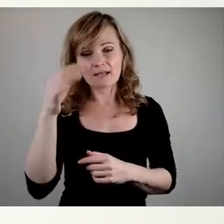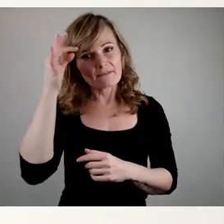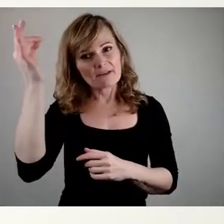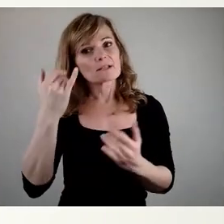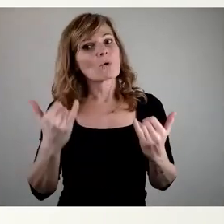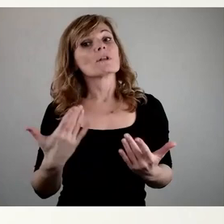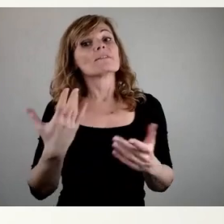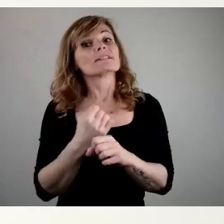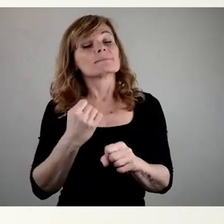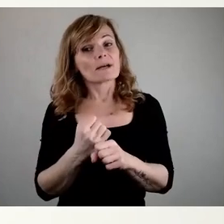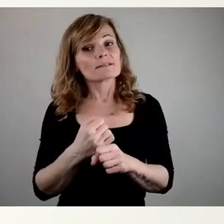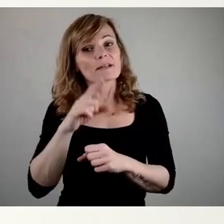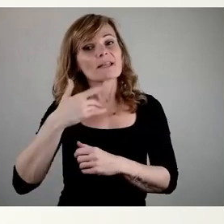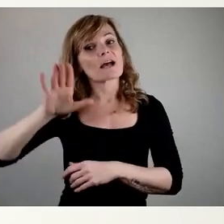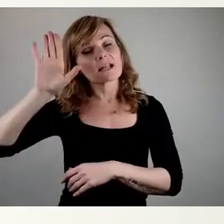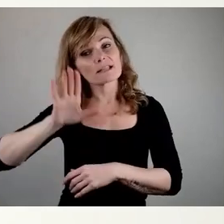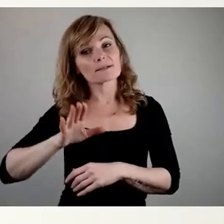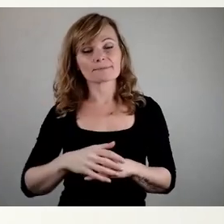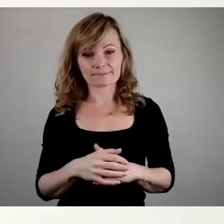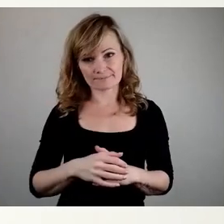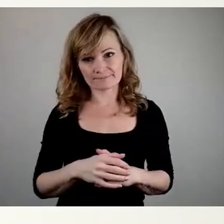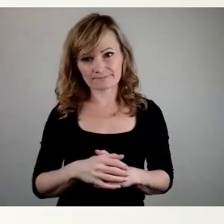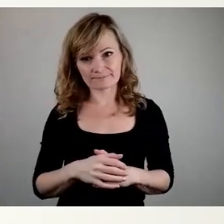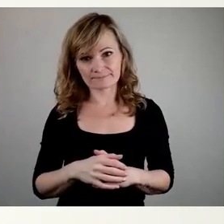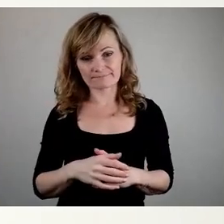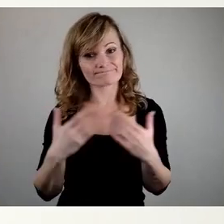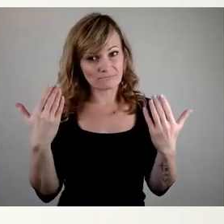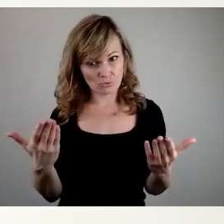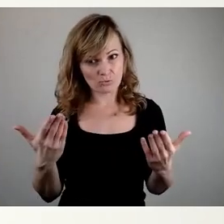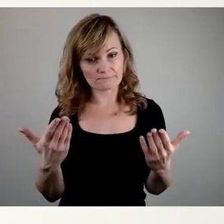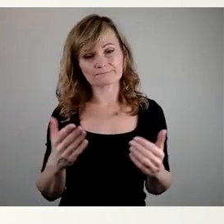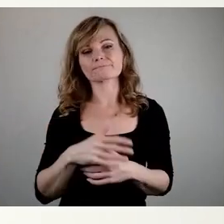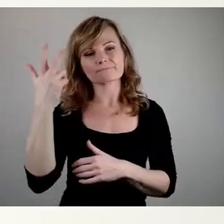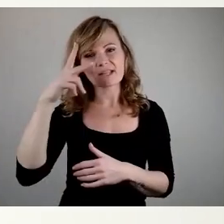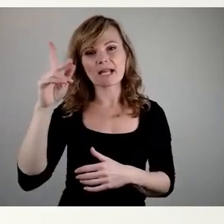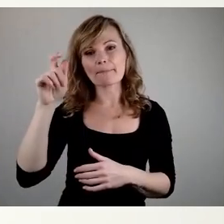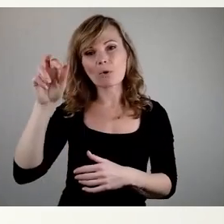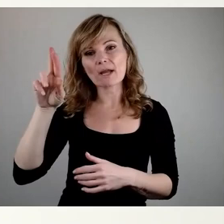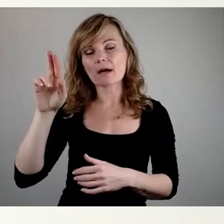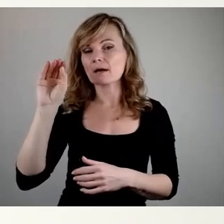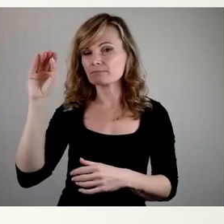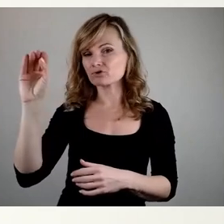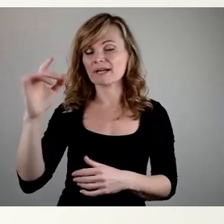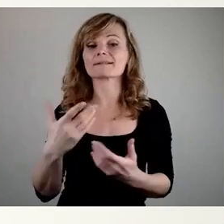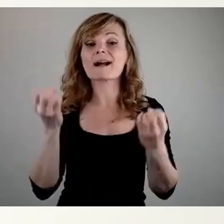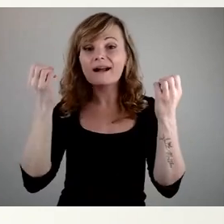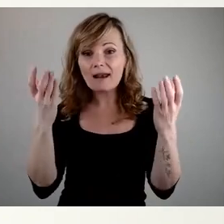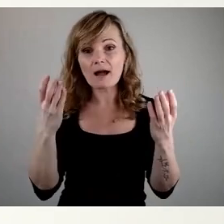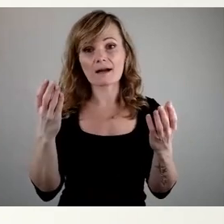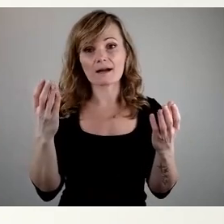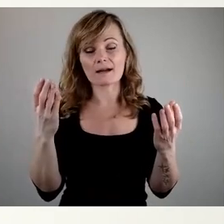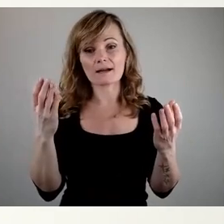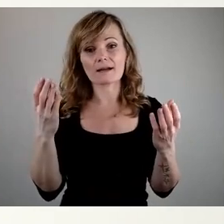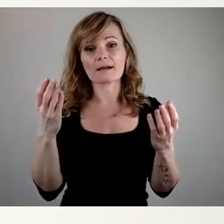macht, wenn er da die Hand hebt. Und in Richtung Herr Breuer auch noch einmal gesagt, natürlich ist es auch eine